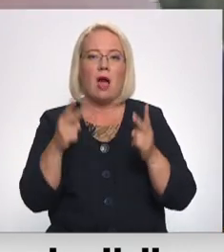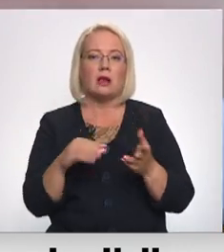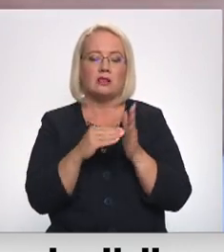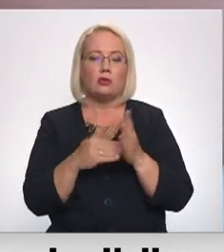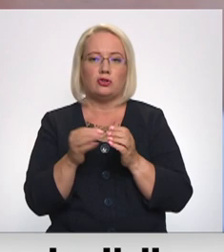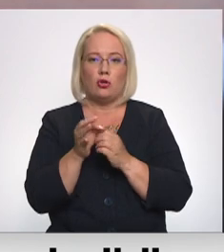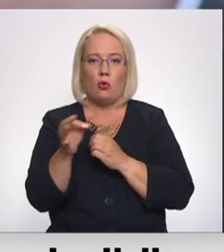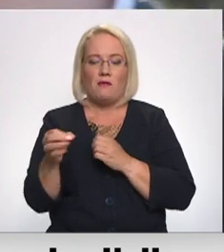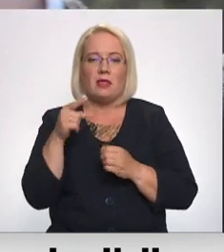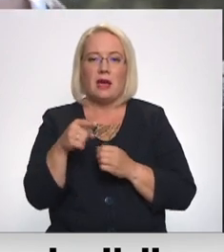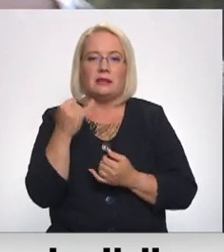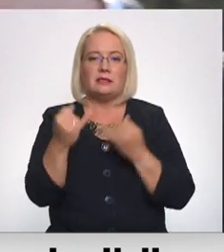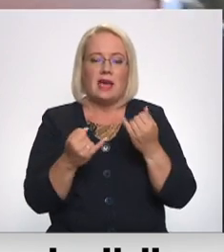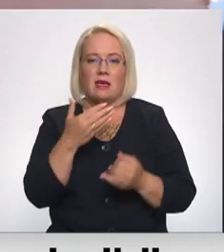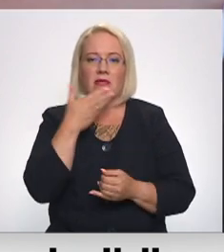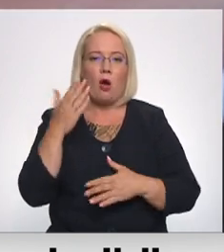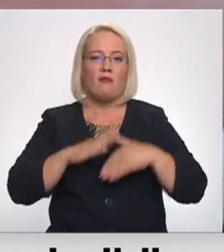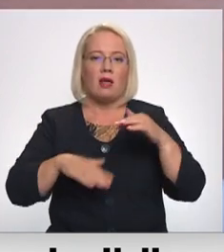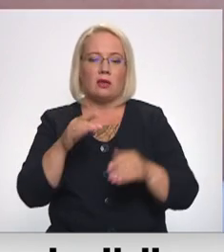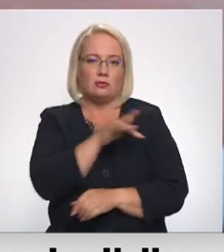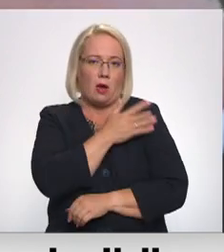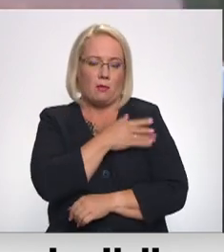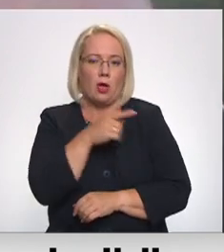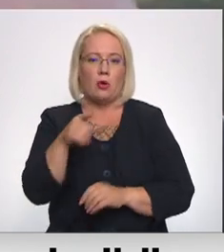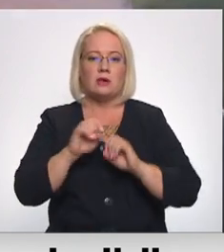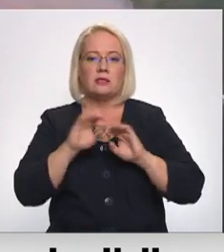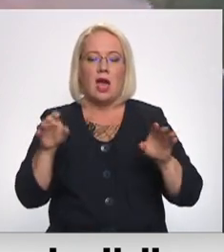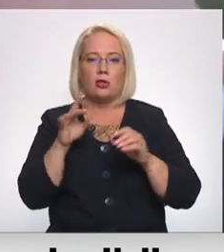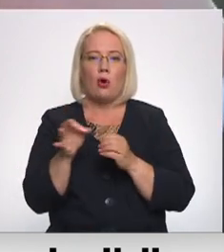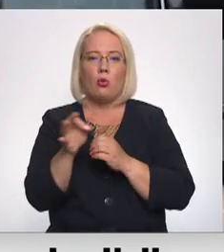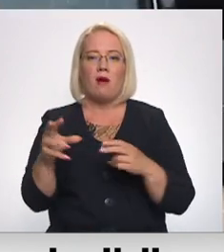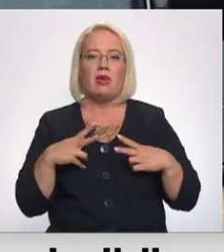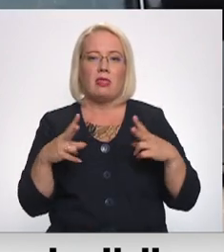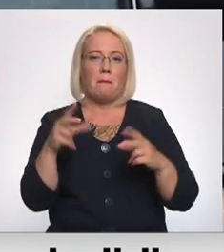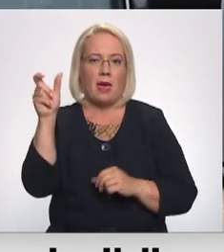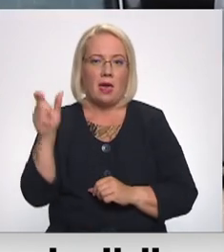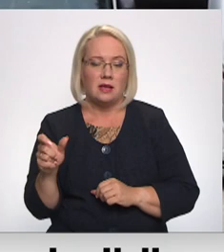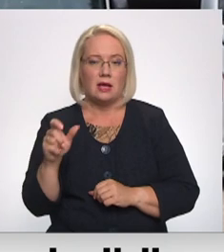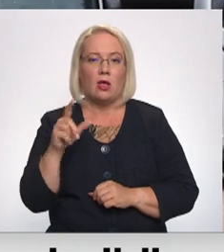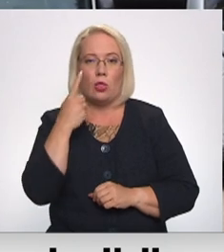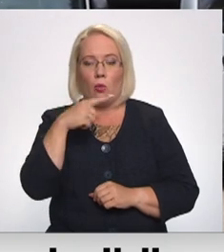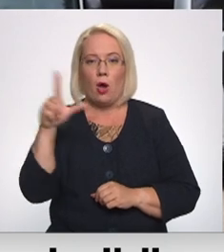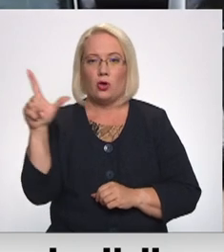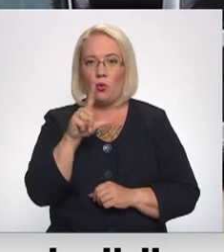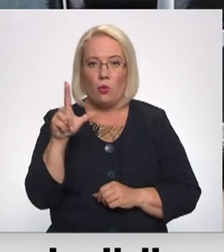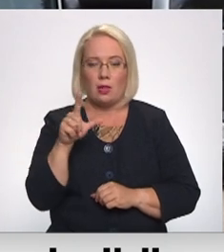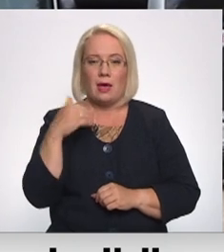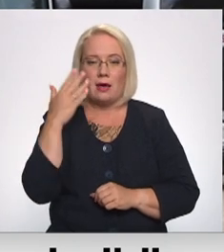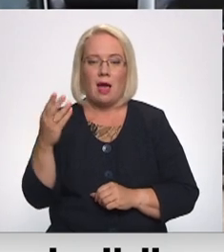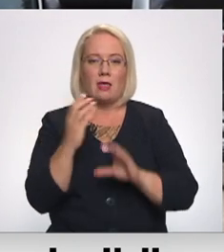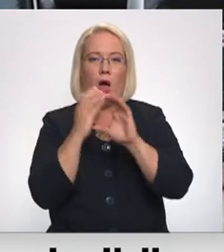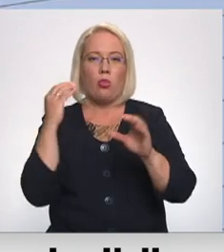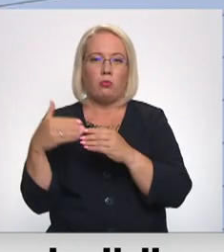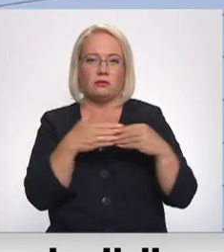Tā ir mūsu cieņa pret nekvalitatīvu pakalpoju. Lēmums kadro ogres nodamērs. Jau kopš jūlī, kad autobuses pārādājums veicījā Liepājas autobusu